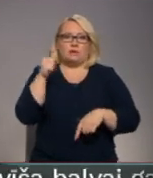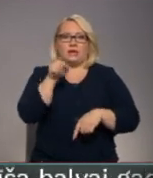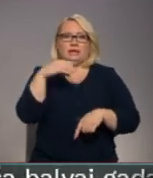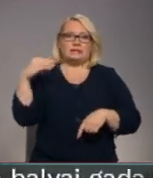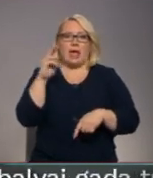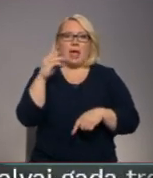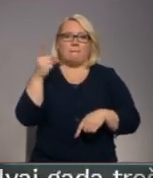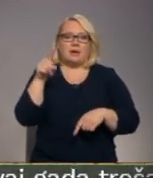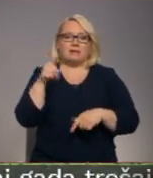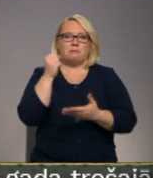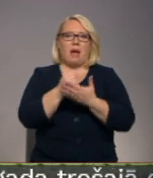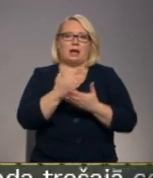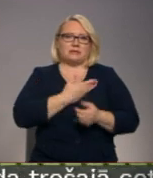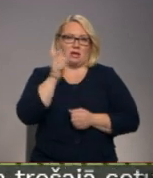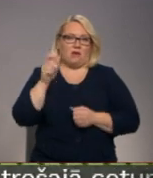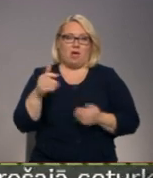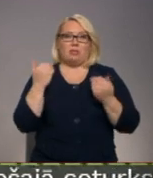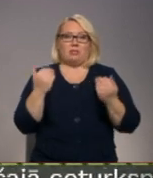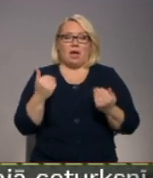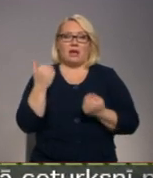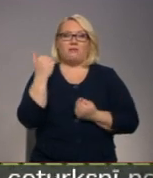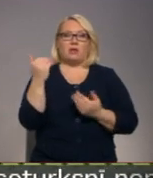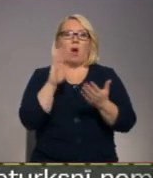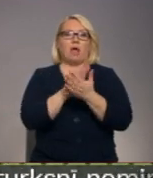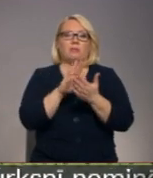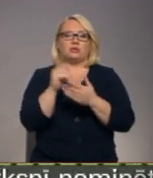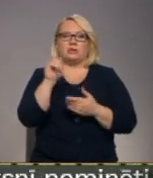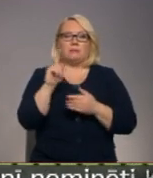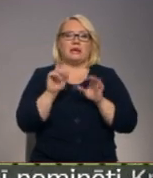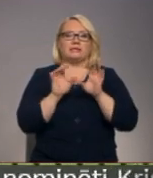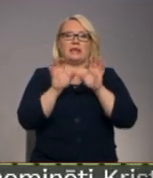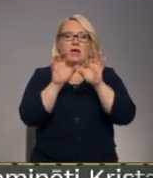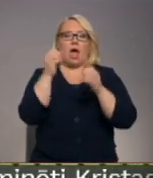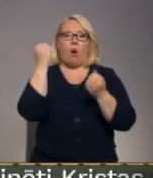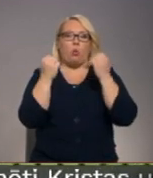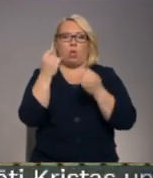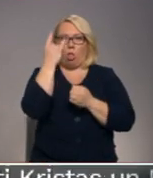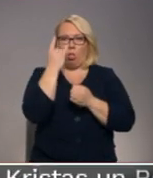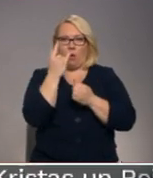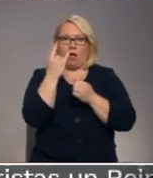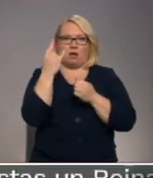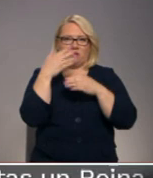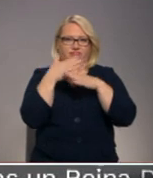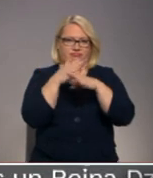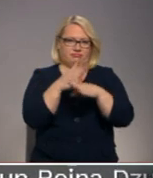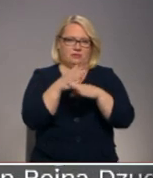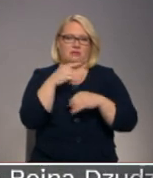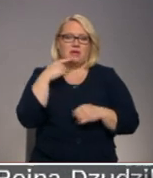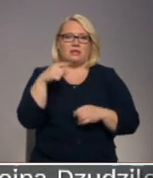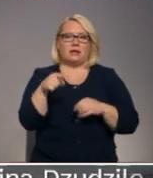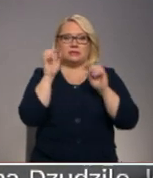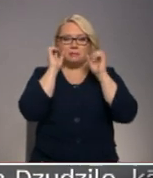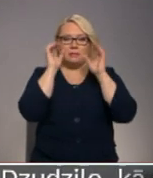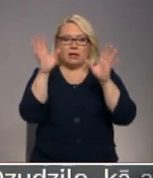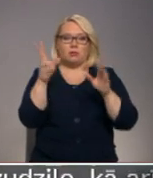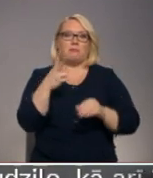pagast iedzīvotāja, kur teica, ka tagad viņu atpazīšanā zīme ir zirneklīts autologa stiklā. Un šīs brīnums mums ir